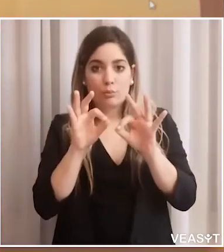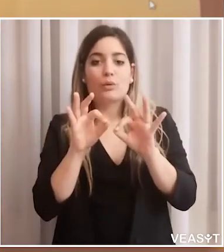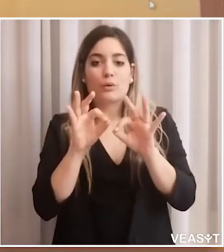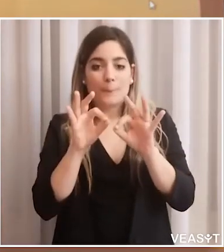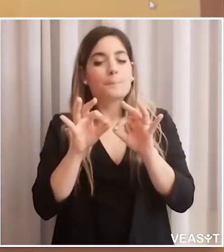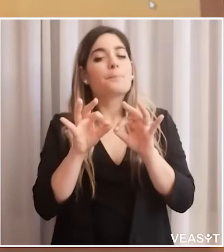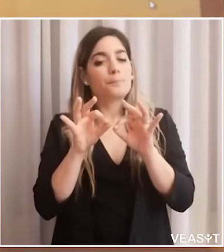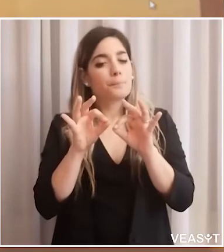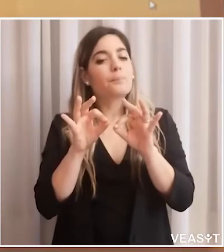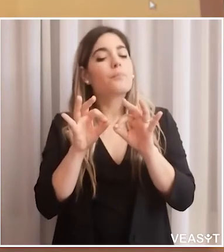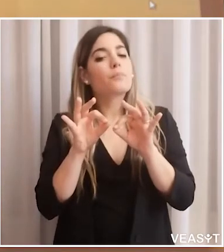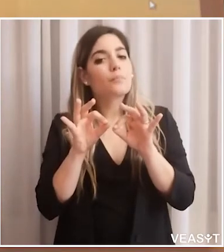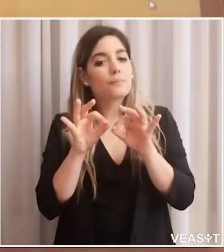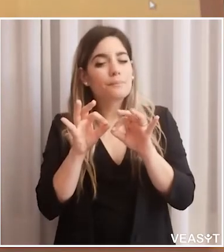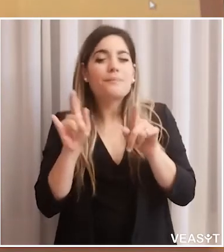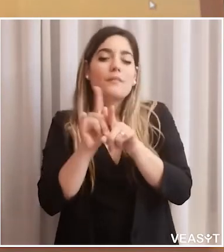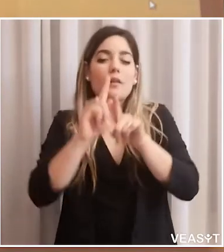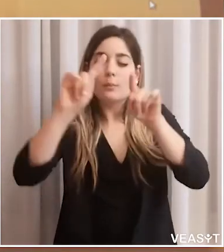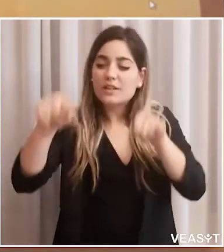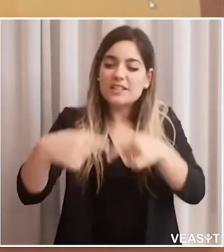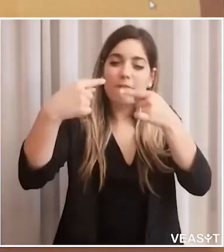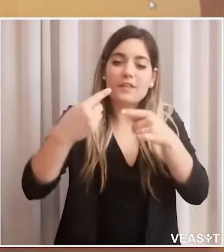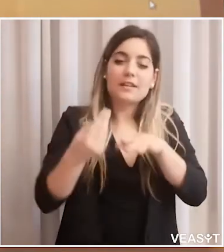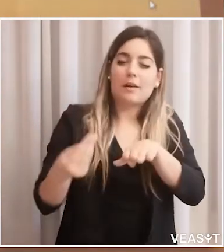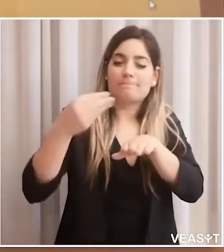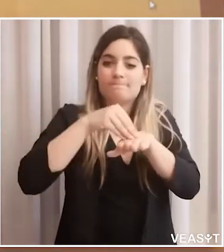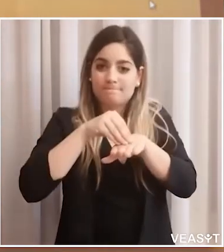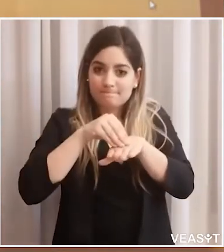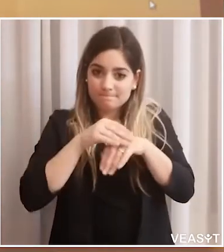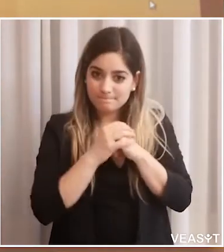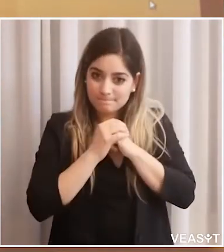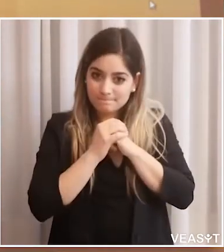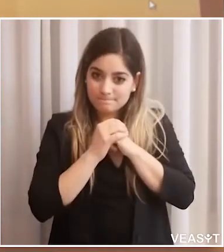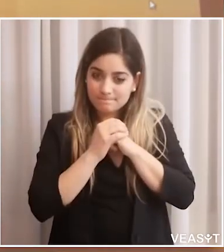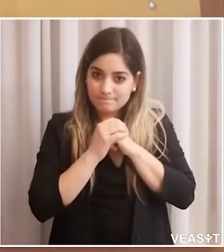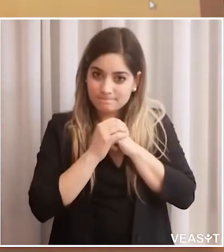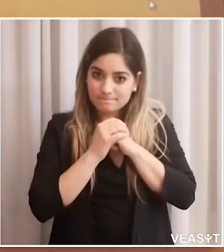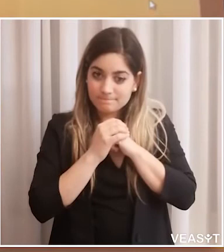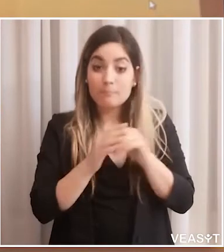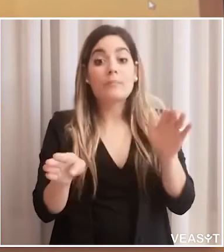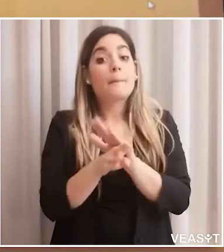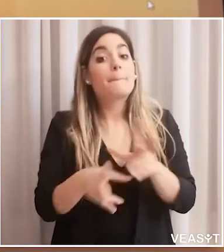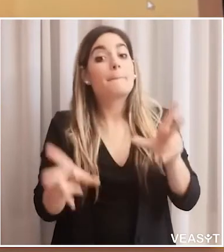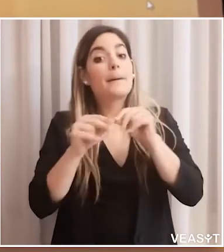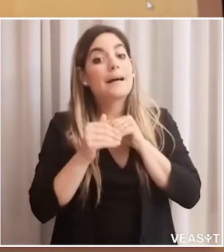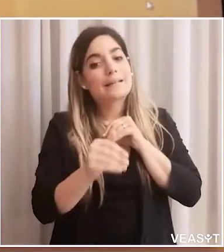pandemia Covid perché per noi rappresenta un'ulteriore